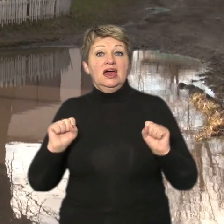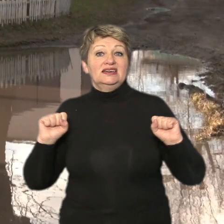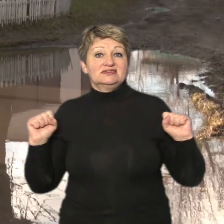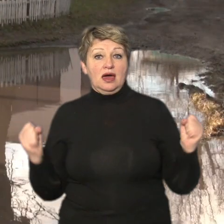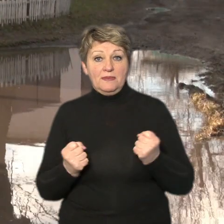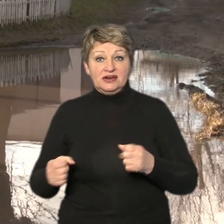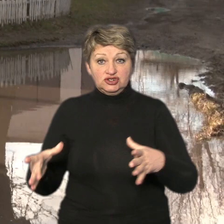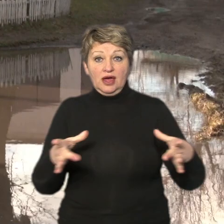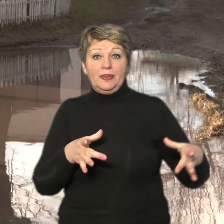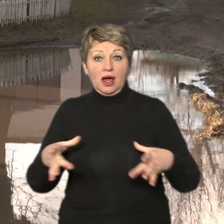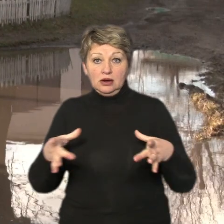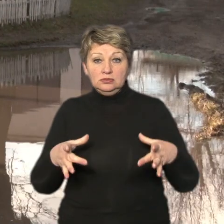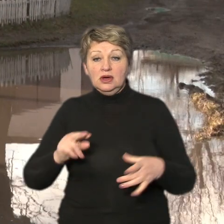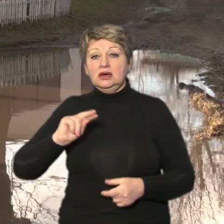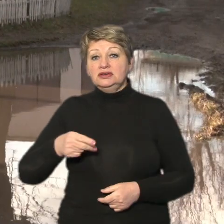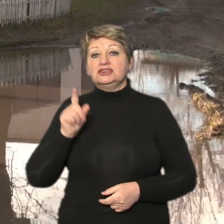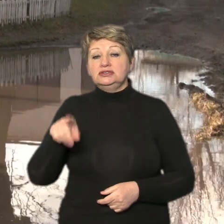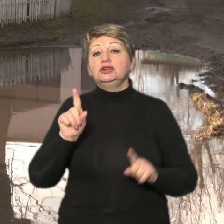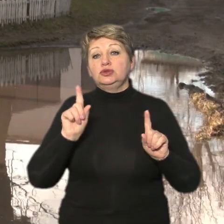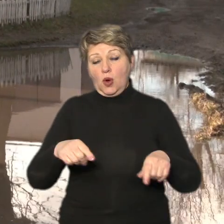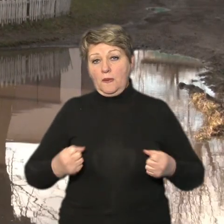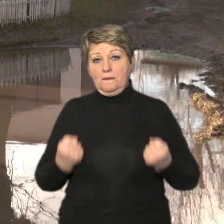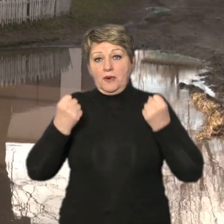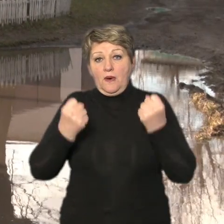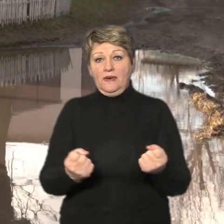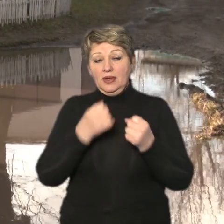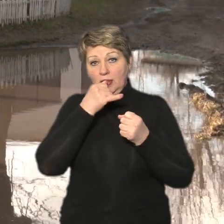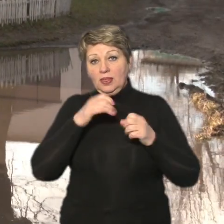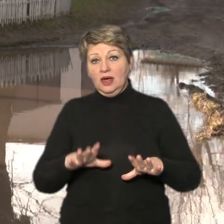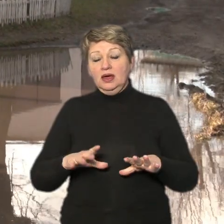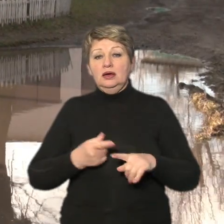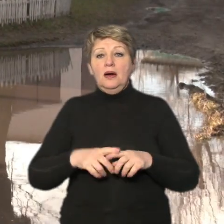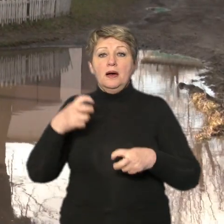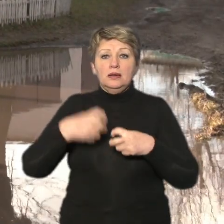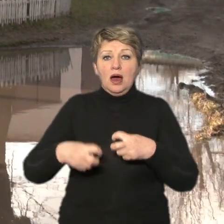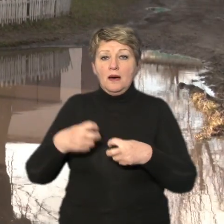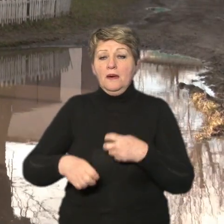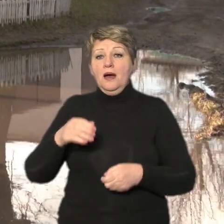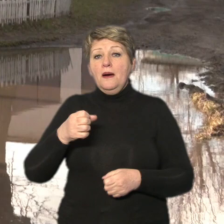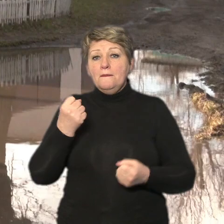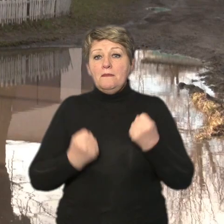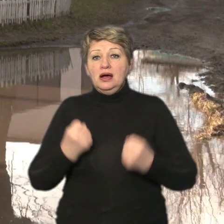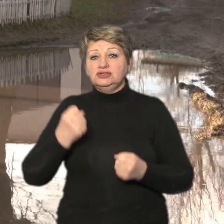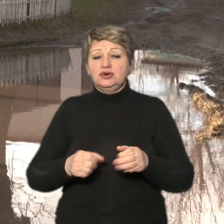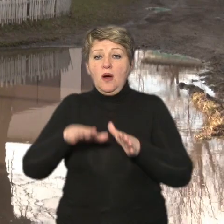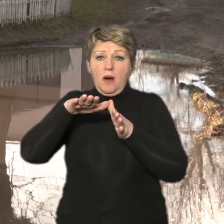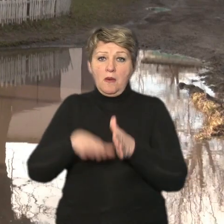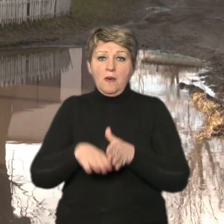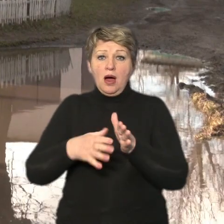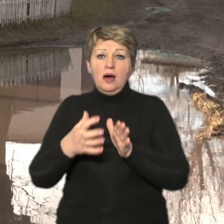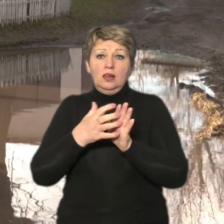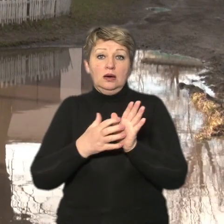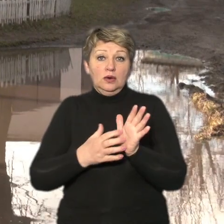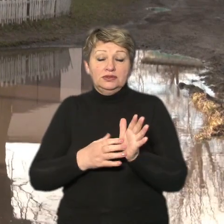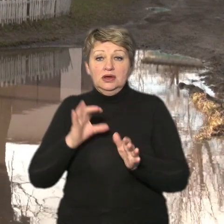вкалюжа то так само через неї проїхати неможливо тому що лід ламається машина лягає дніщем на той лід і